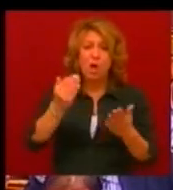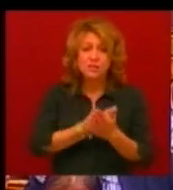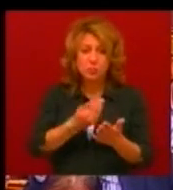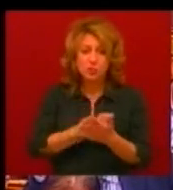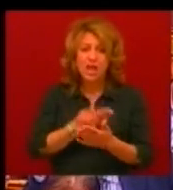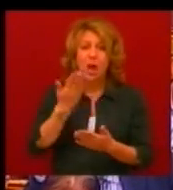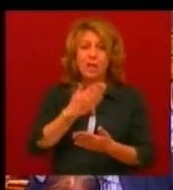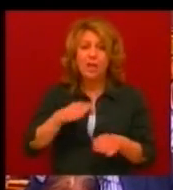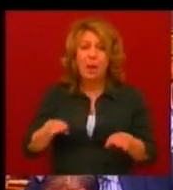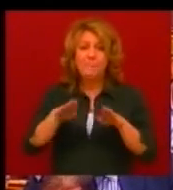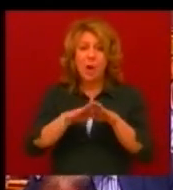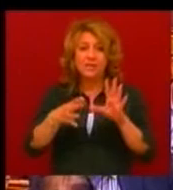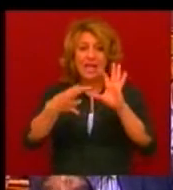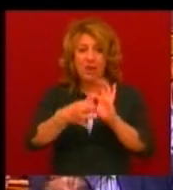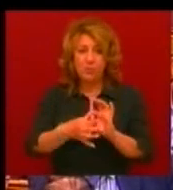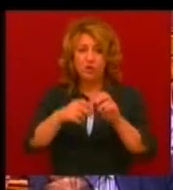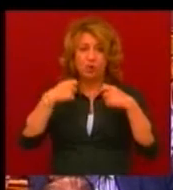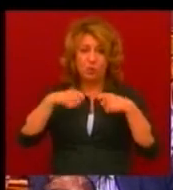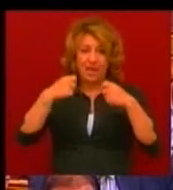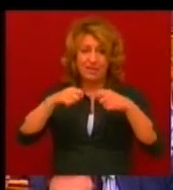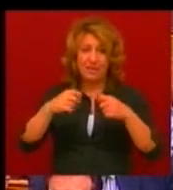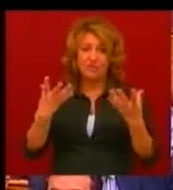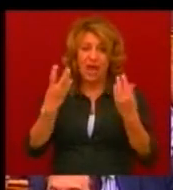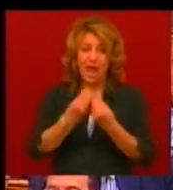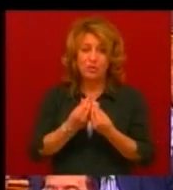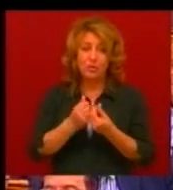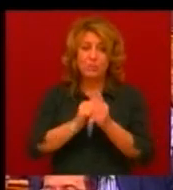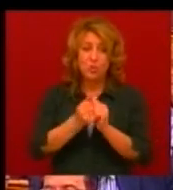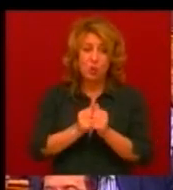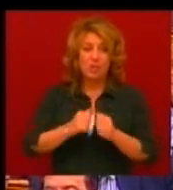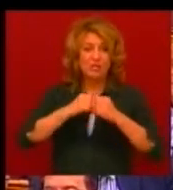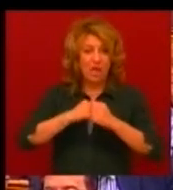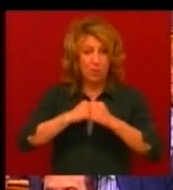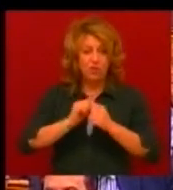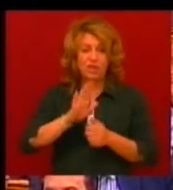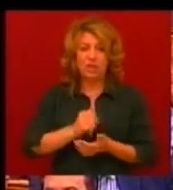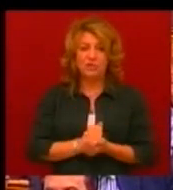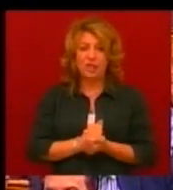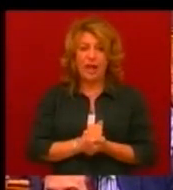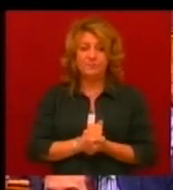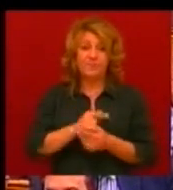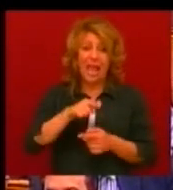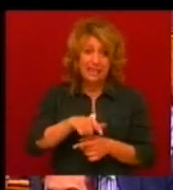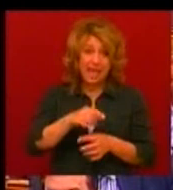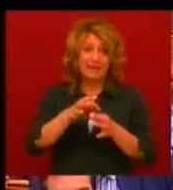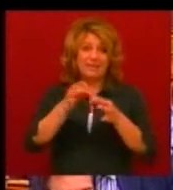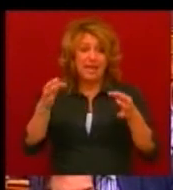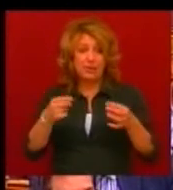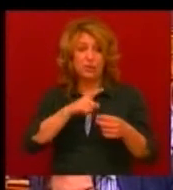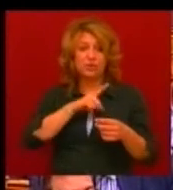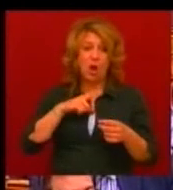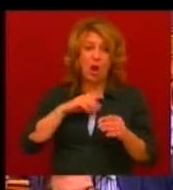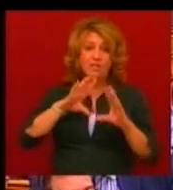partneri kapcsolatok építésére, az együttműködések erősítésére. Ezek nélkül csak az